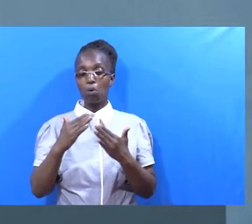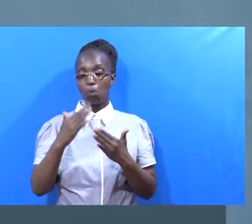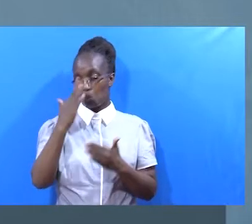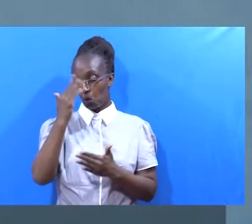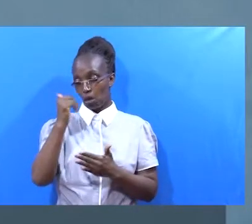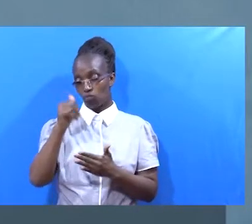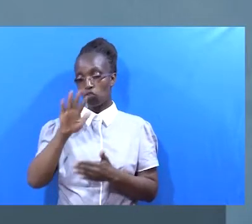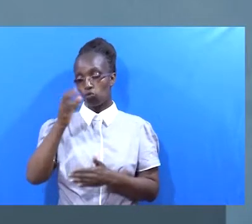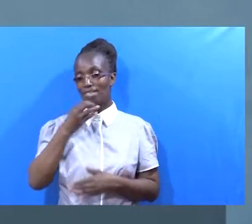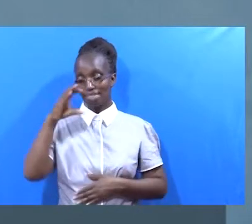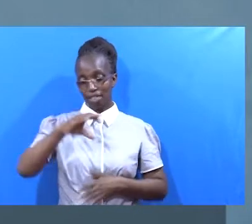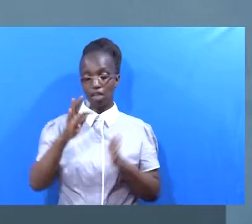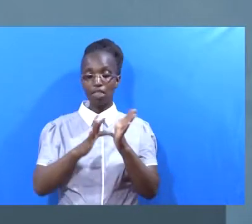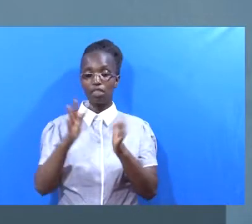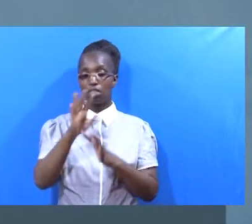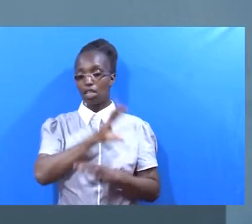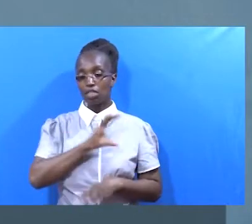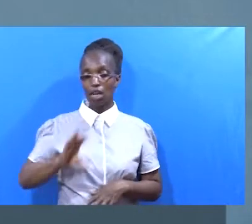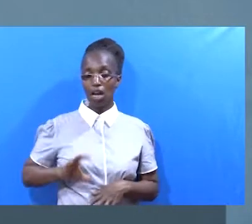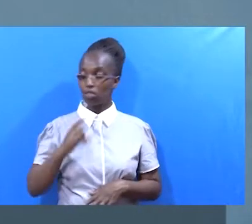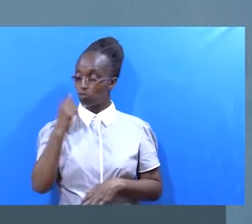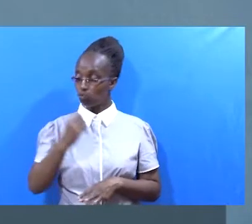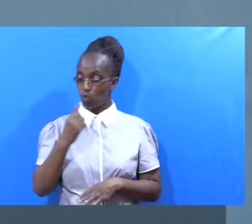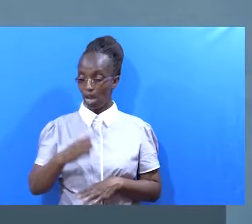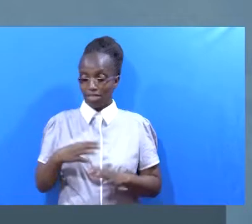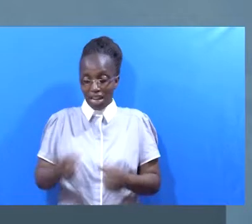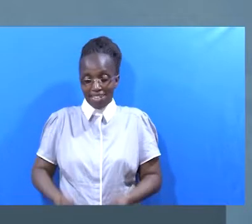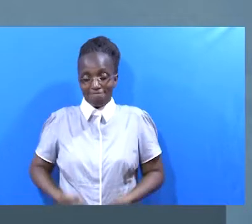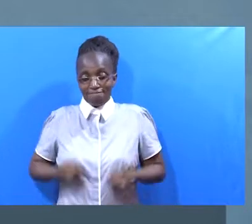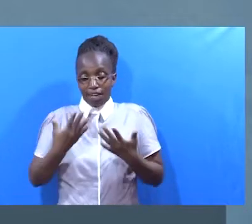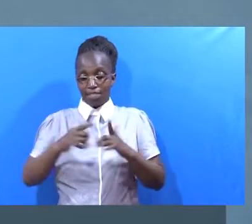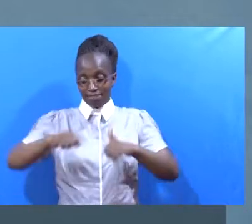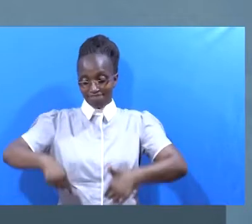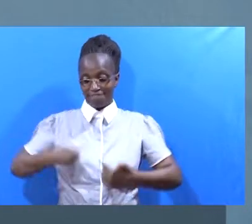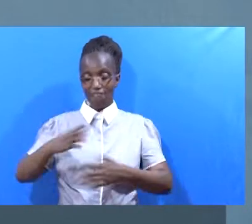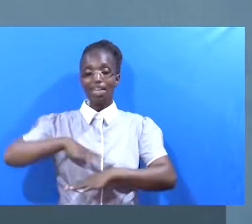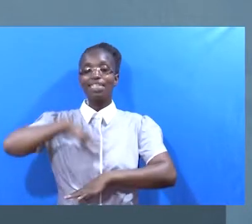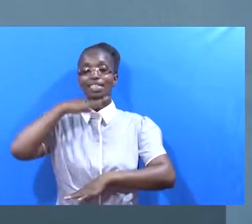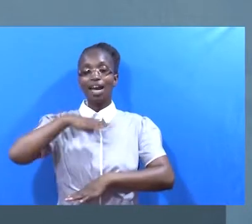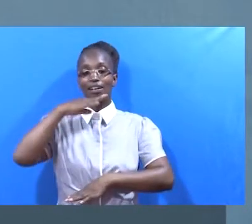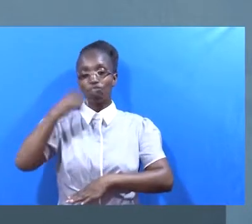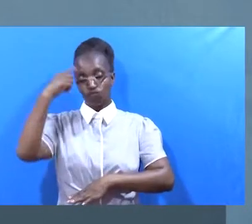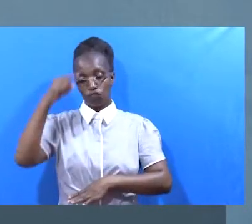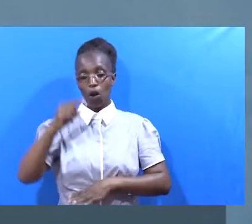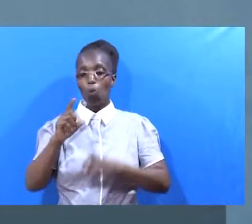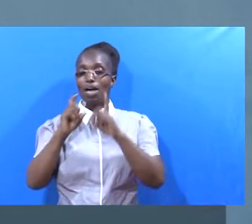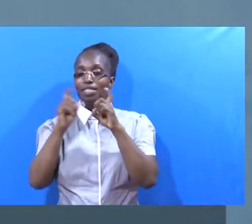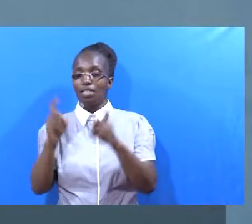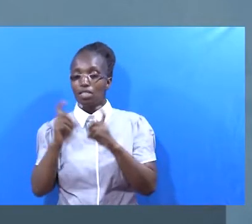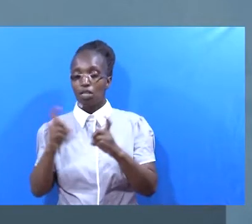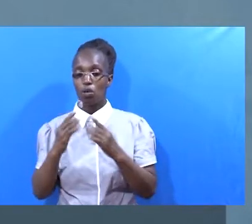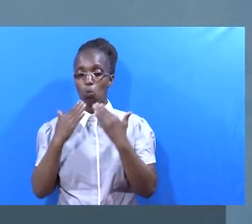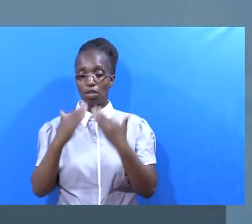Asande baba mwenyezi mungu kwa jili ya mwana wako Yesu Kristo Alejitua mwenyewe Akafa kwa jili ya dhambi zetu